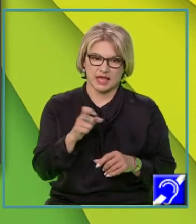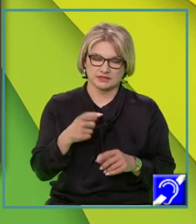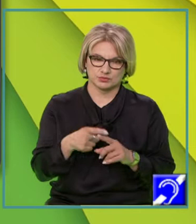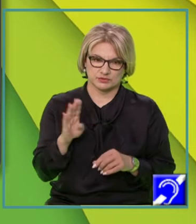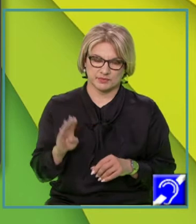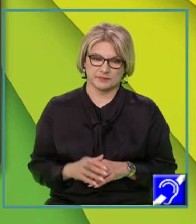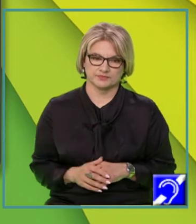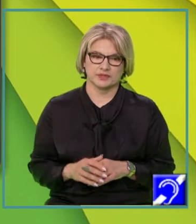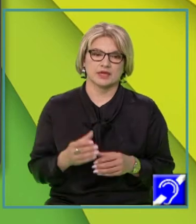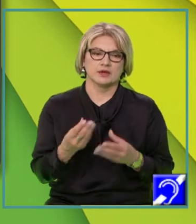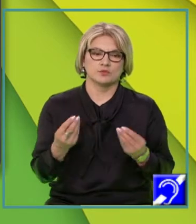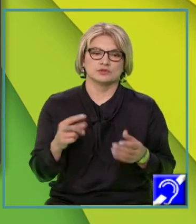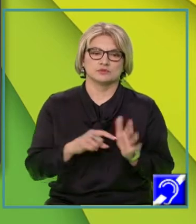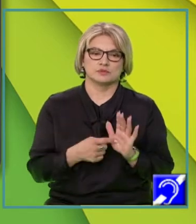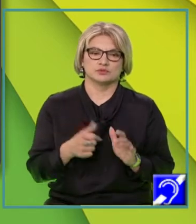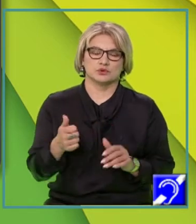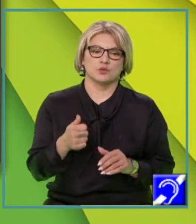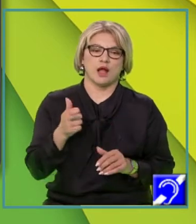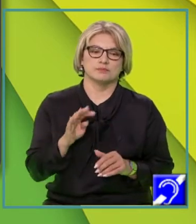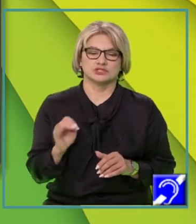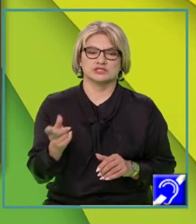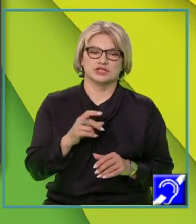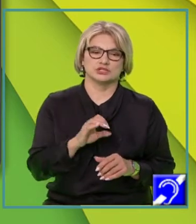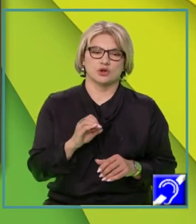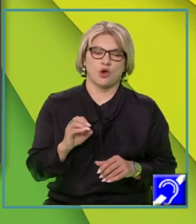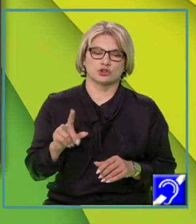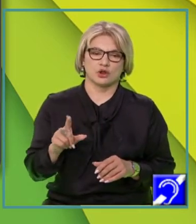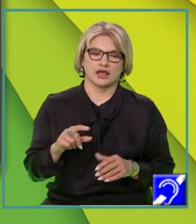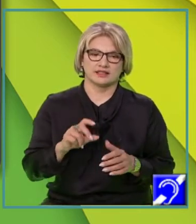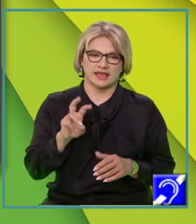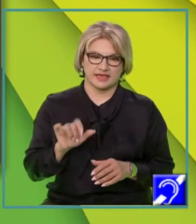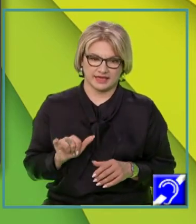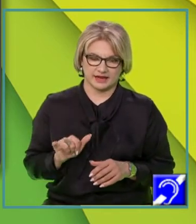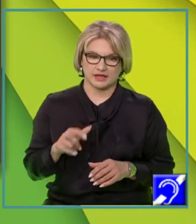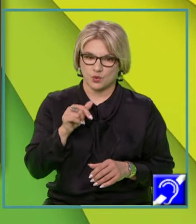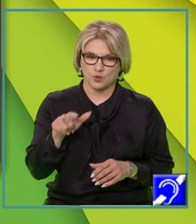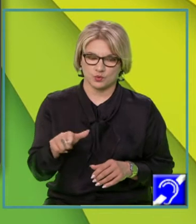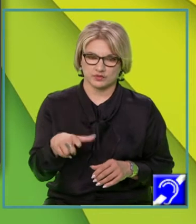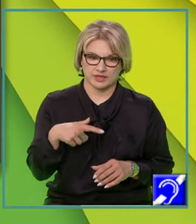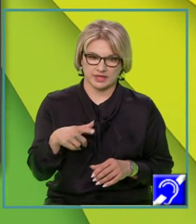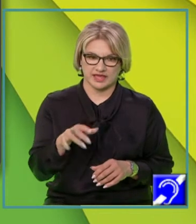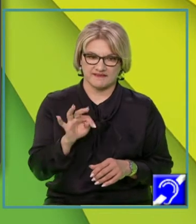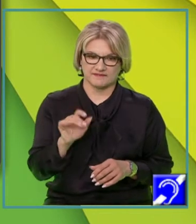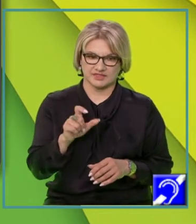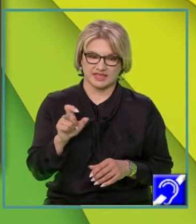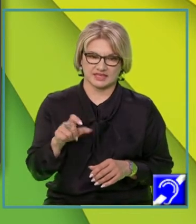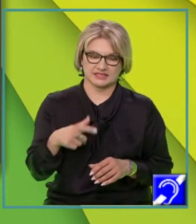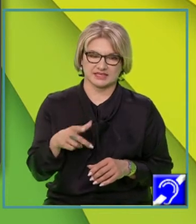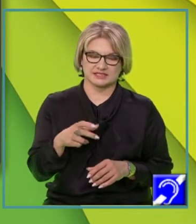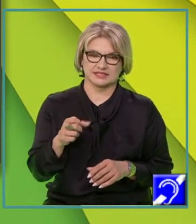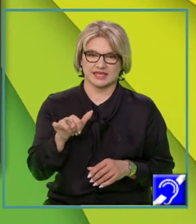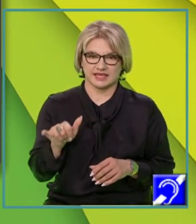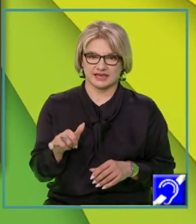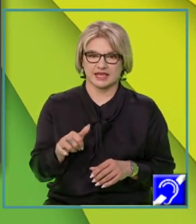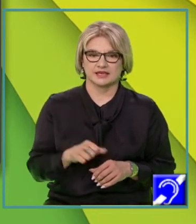Mulțimea punctelor cu abscisa x și ordonata y, unde f de x egal cu y, adică y egal cu ax plus